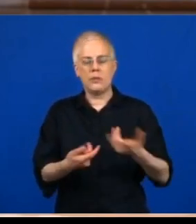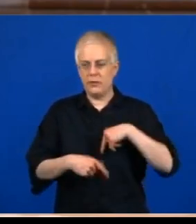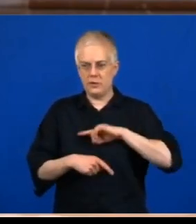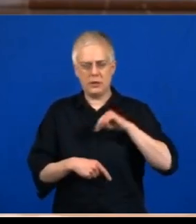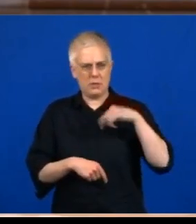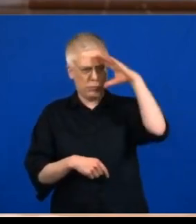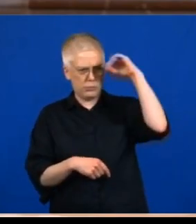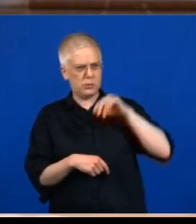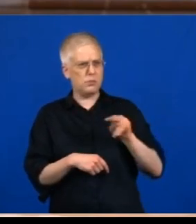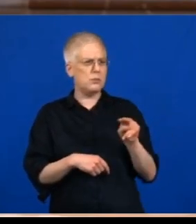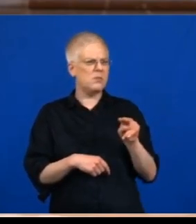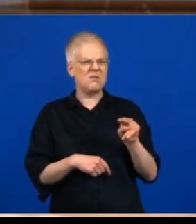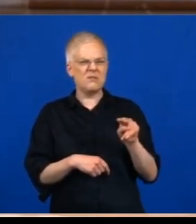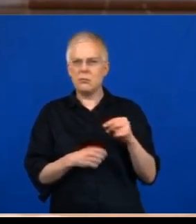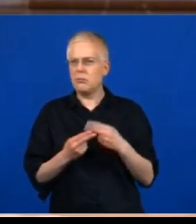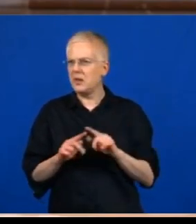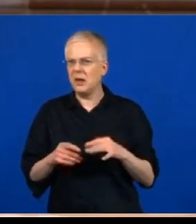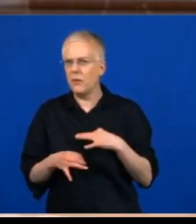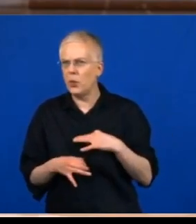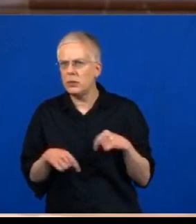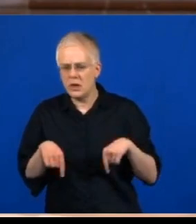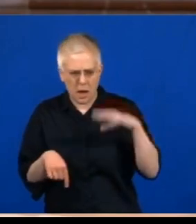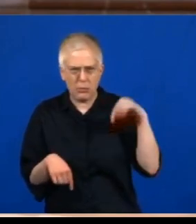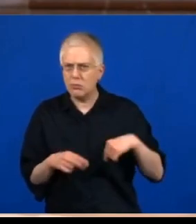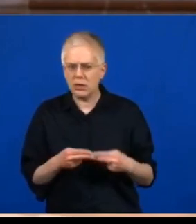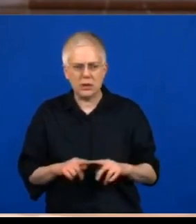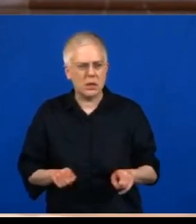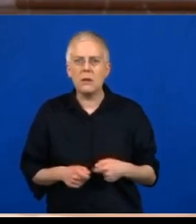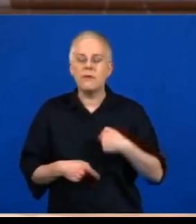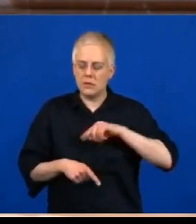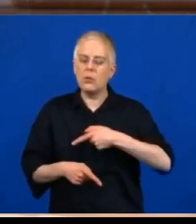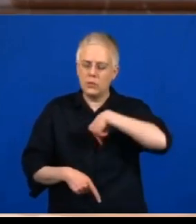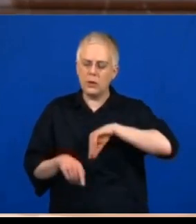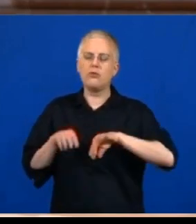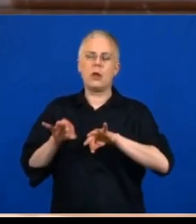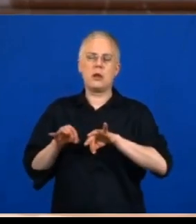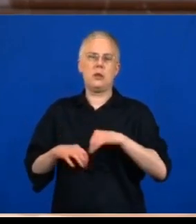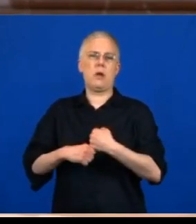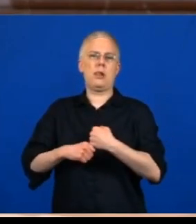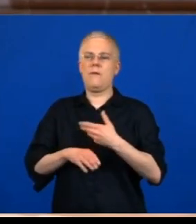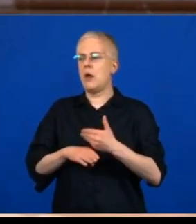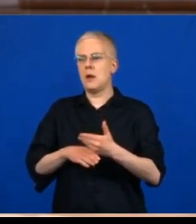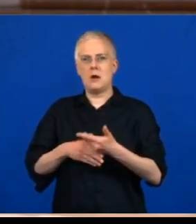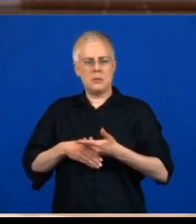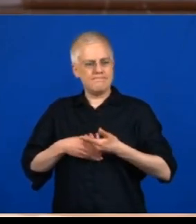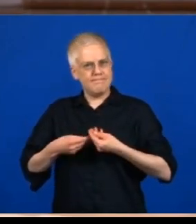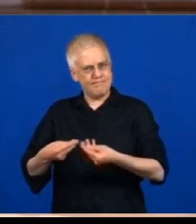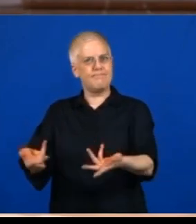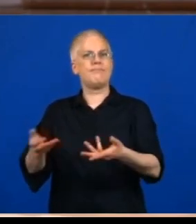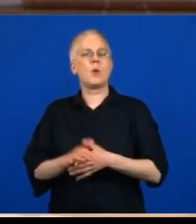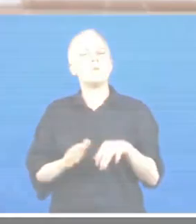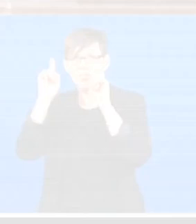für nicht geeignet. Wir werden diese Strategie, die wir haben, fortsetzen und werden das auch in den Diskussionen auf Bundesebene